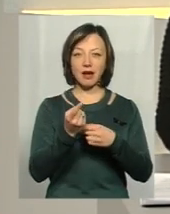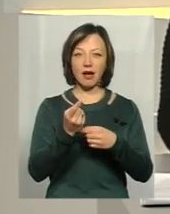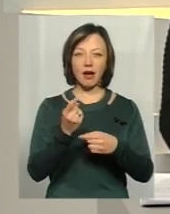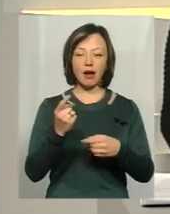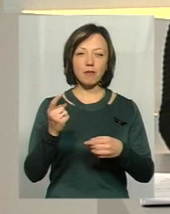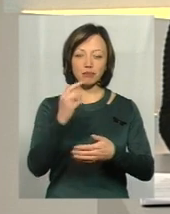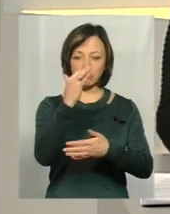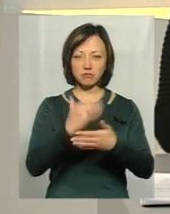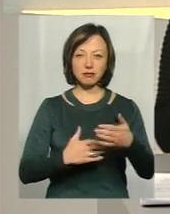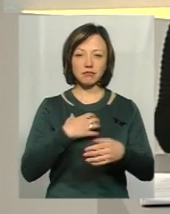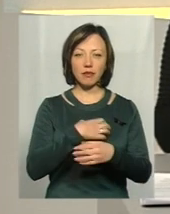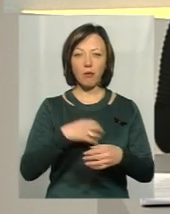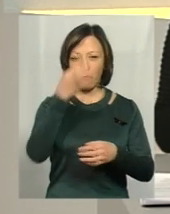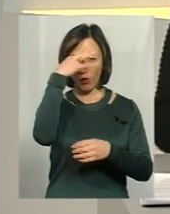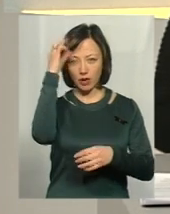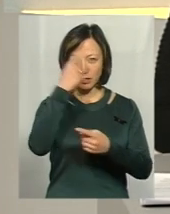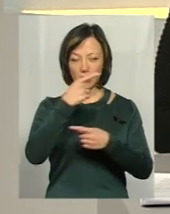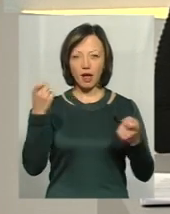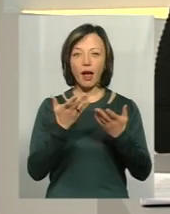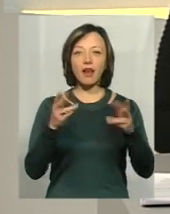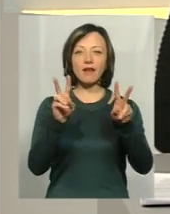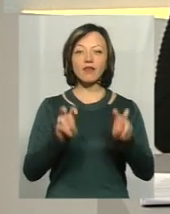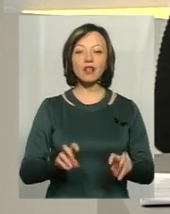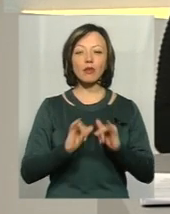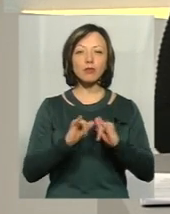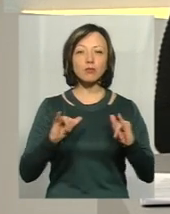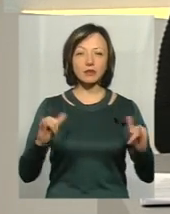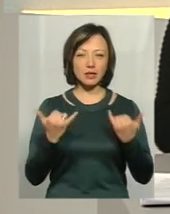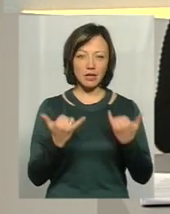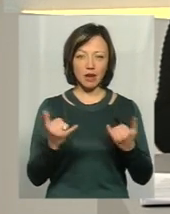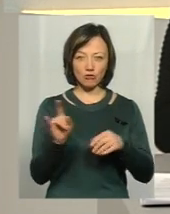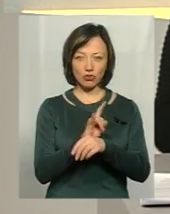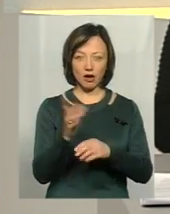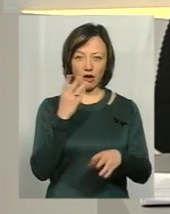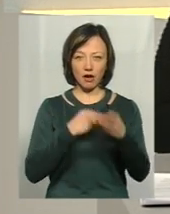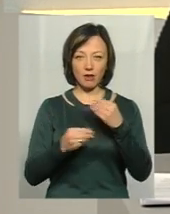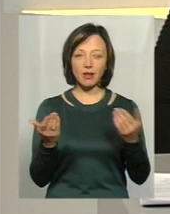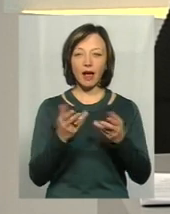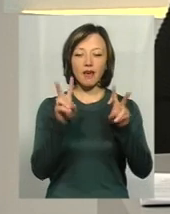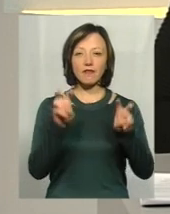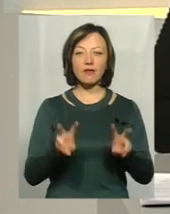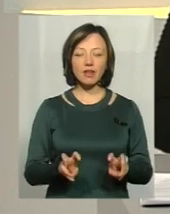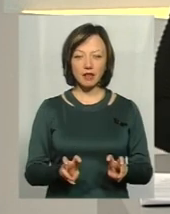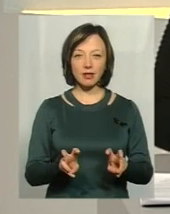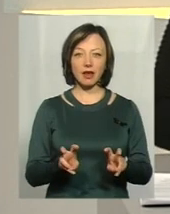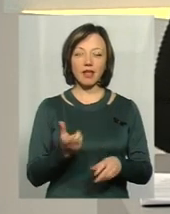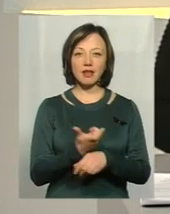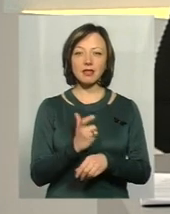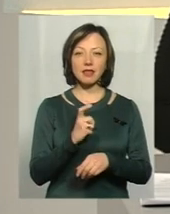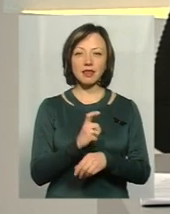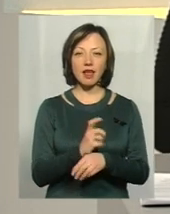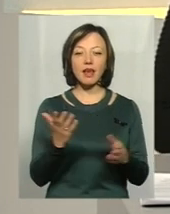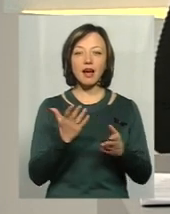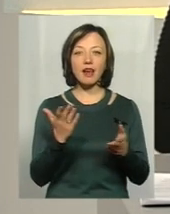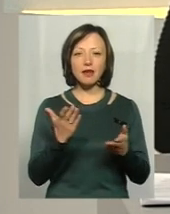поліція, про те, які ж види найрозповсюдженіші зараз. Розкажіть, будь ласка, які ж види, на які